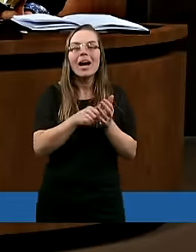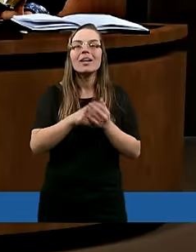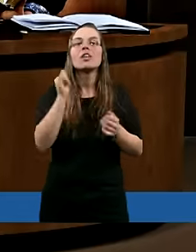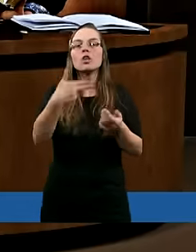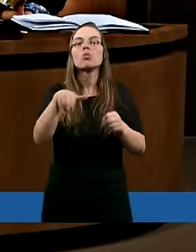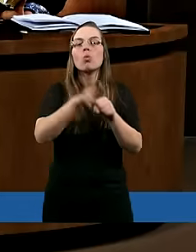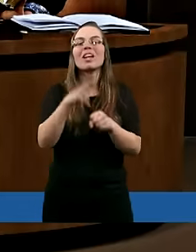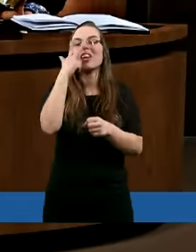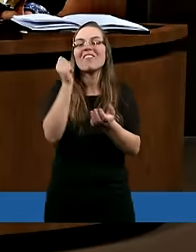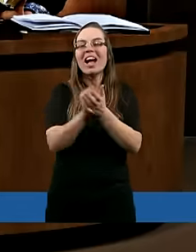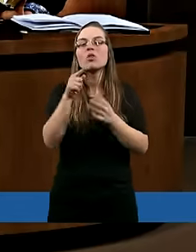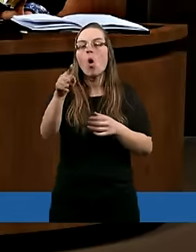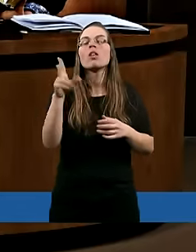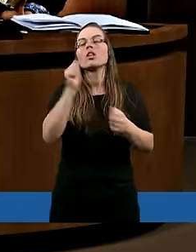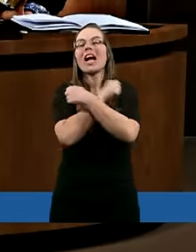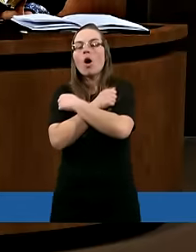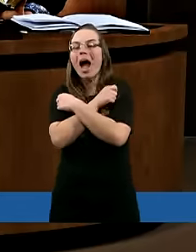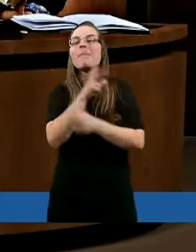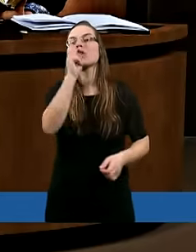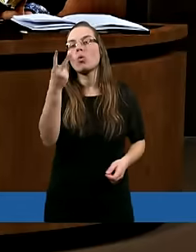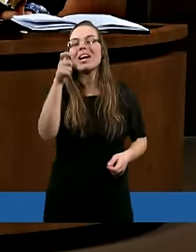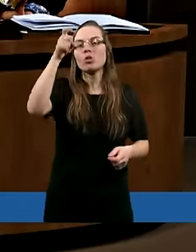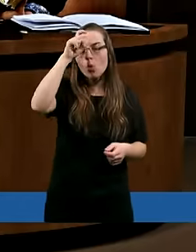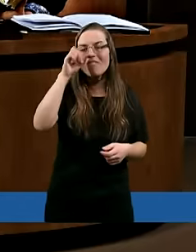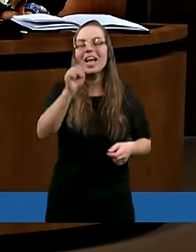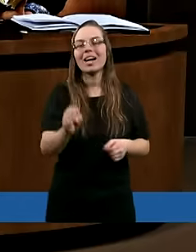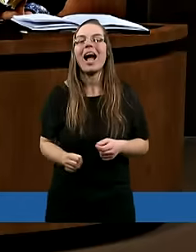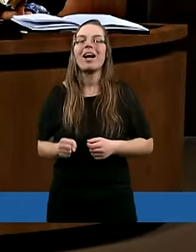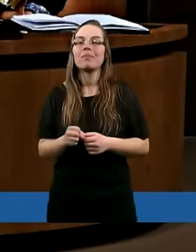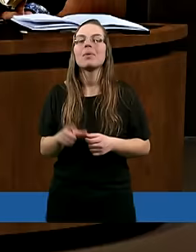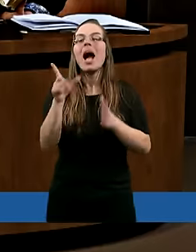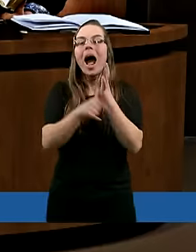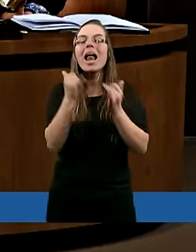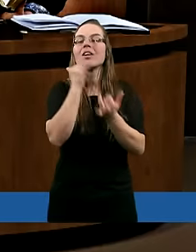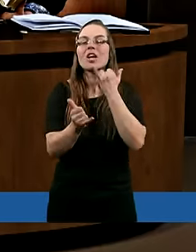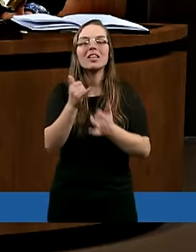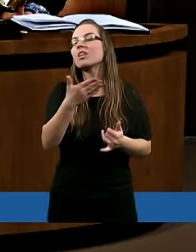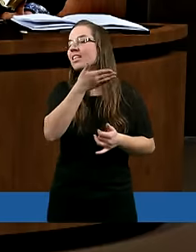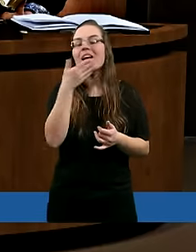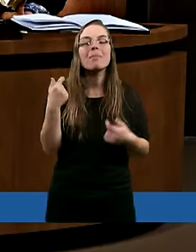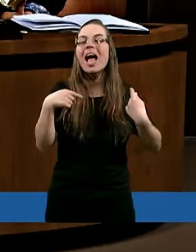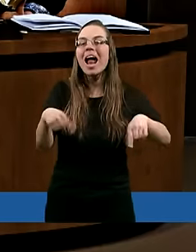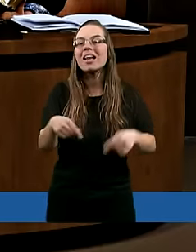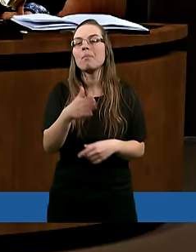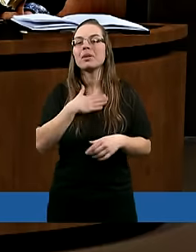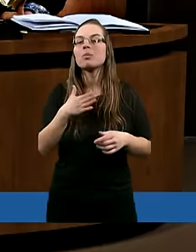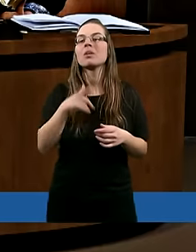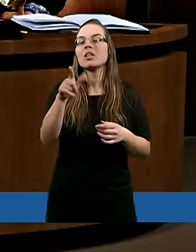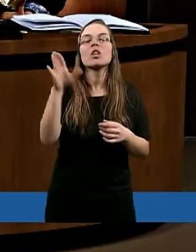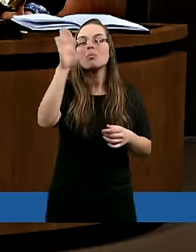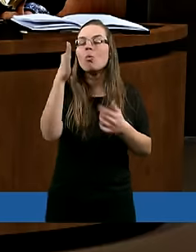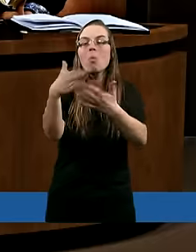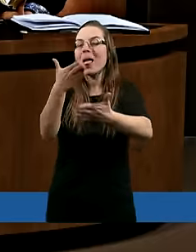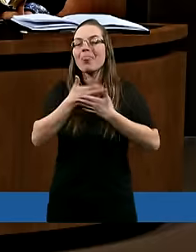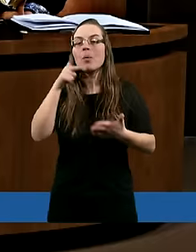I które świadczą o tym, że kochamy drugiego człowieka. Tak, ale jeżeli Bóg by nie dał nam